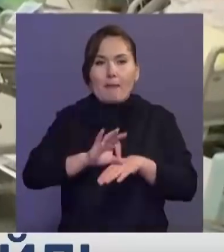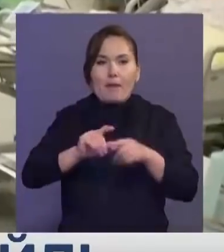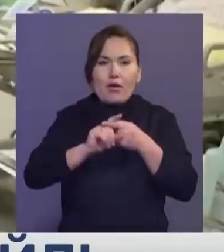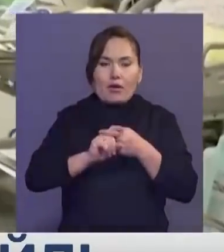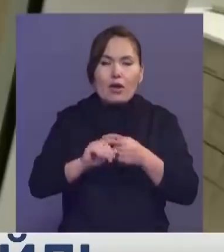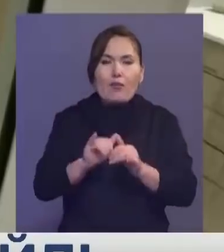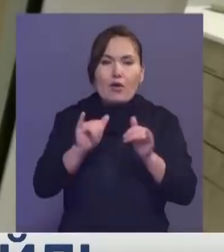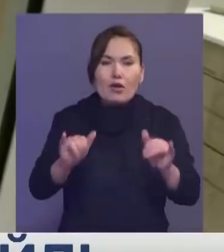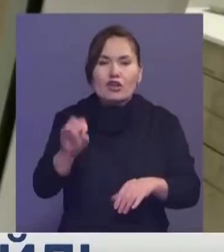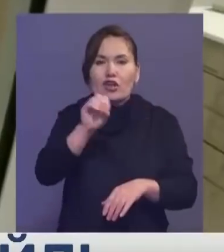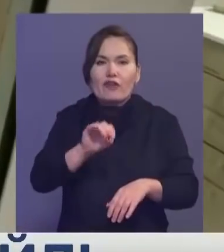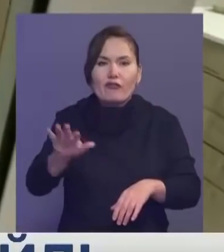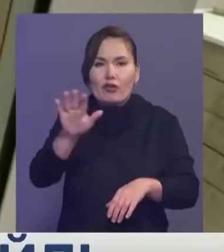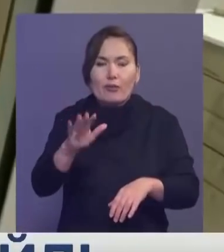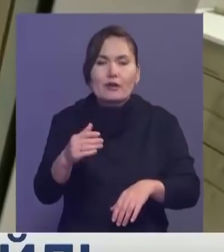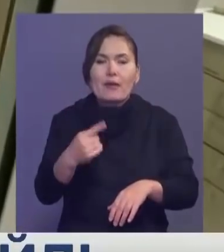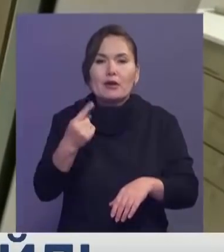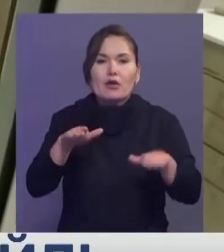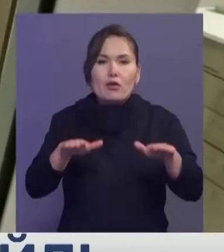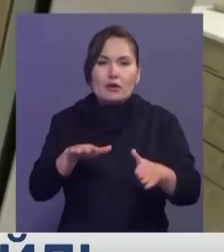бойынша Еуропада алдың ғорында тұр.